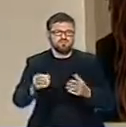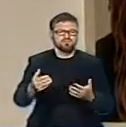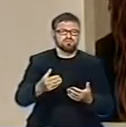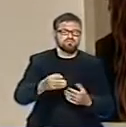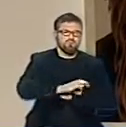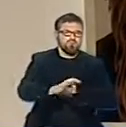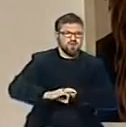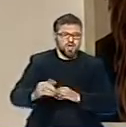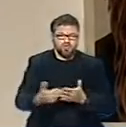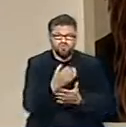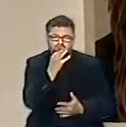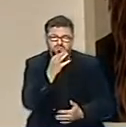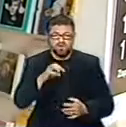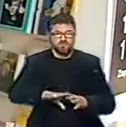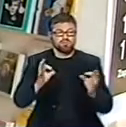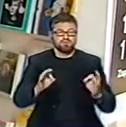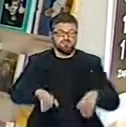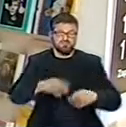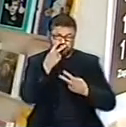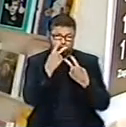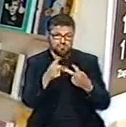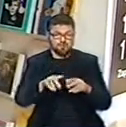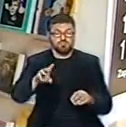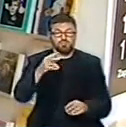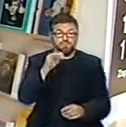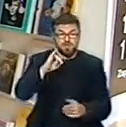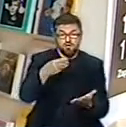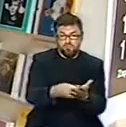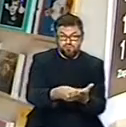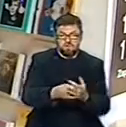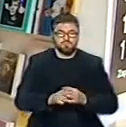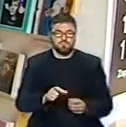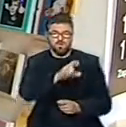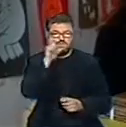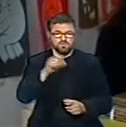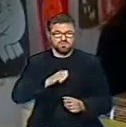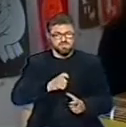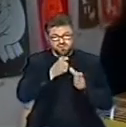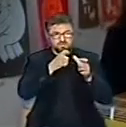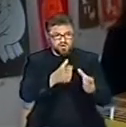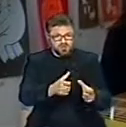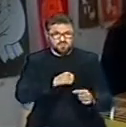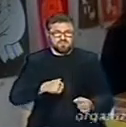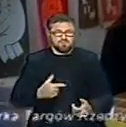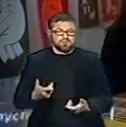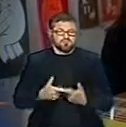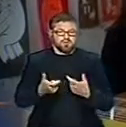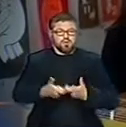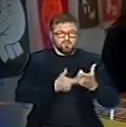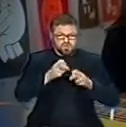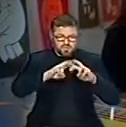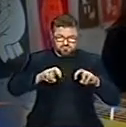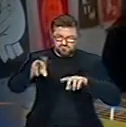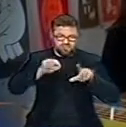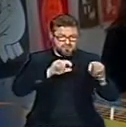projektantów. To wszystko można było dziś zobaczyć i kupić. Wystawcy sami się do nas zgłaszają, my robimy też selekcje,